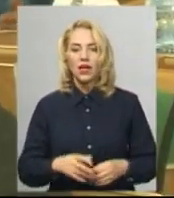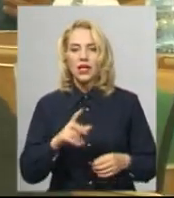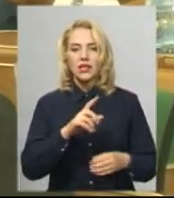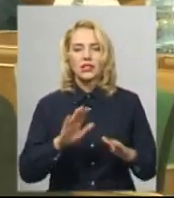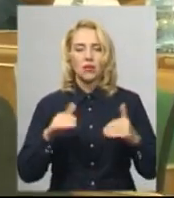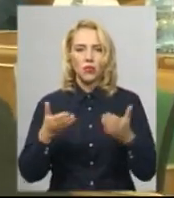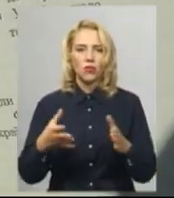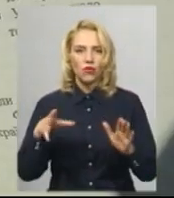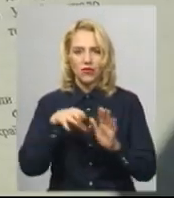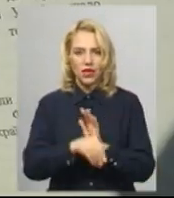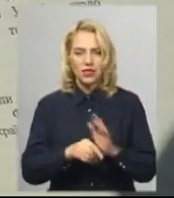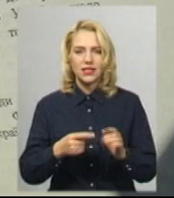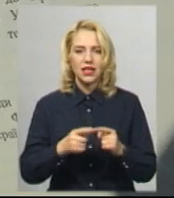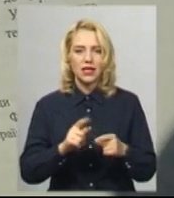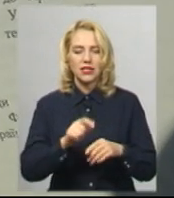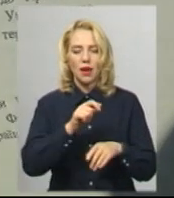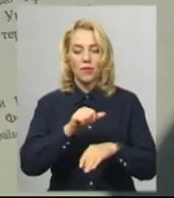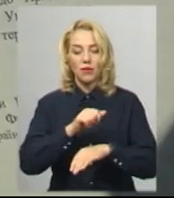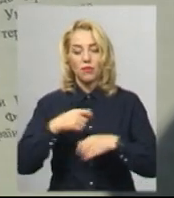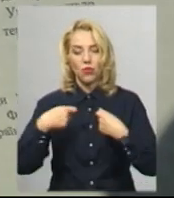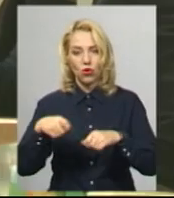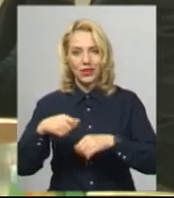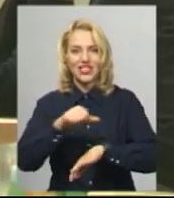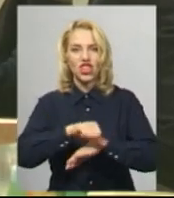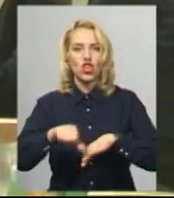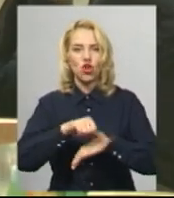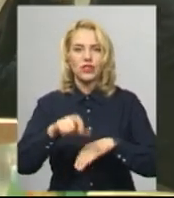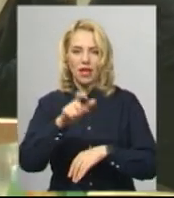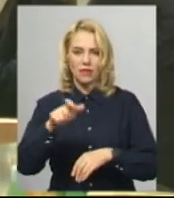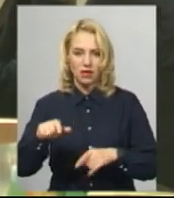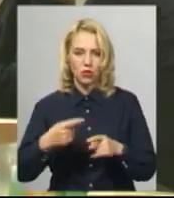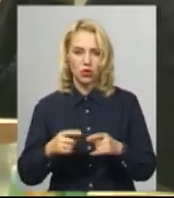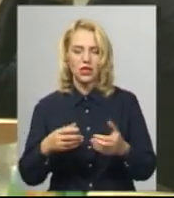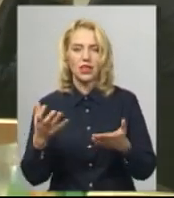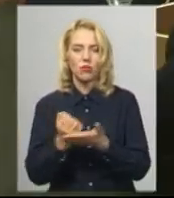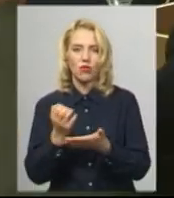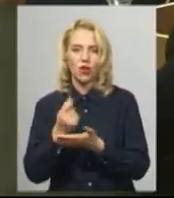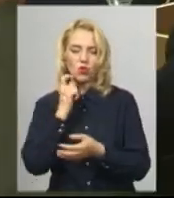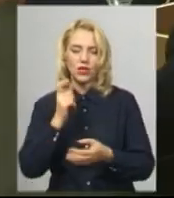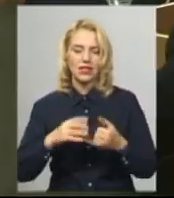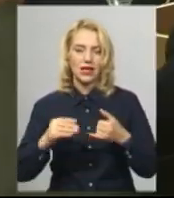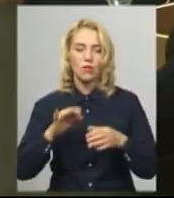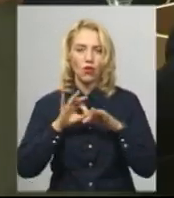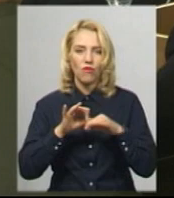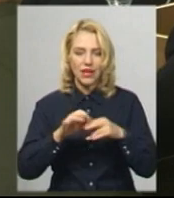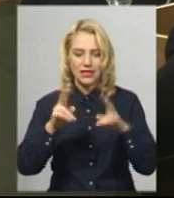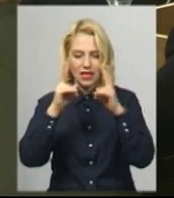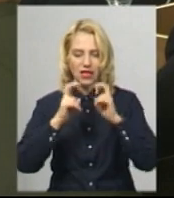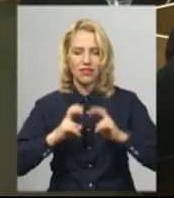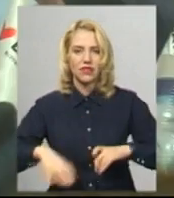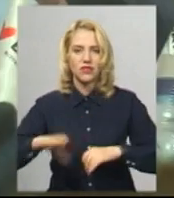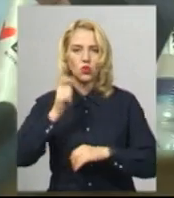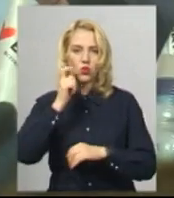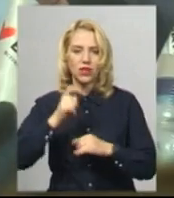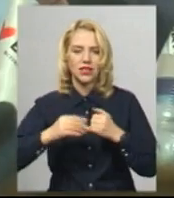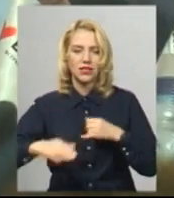Звернення заборону іноземним фізичним та юридичним особам набувати власність українських землі та провести інвентаризацію всіх українських земель